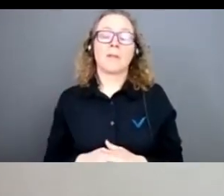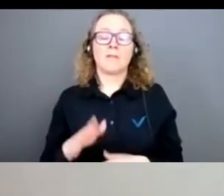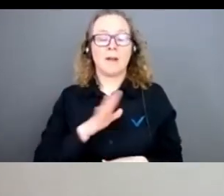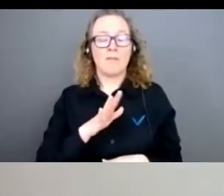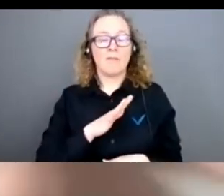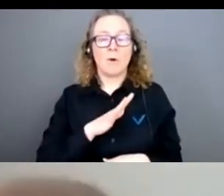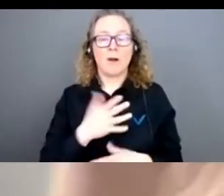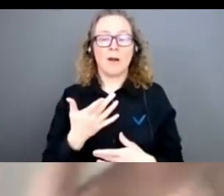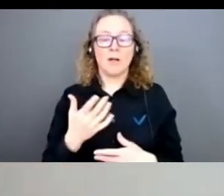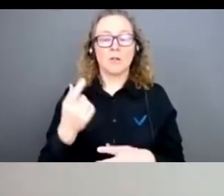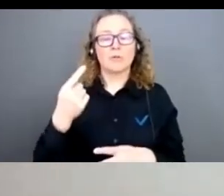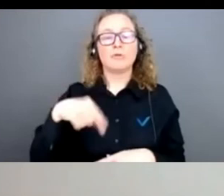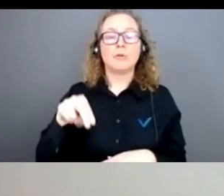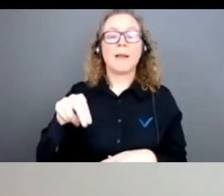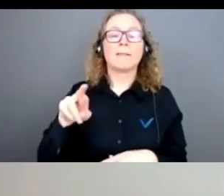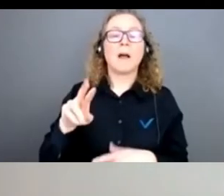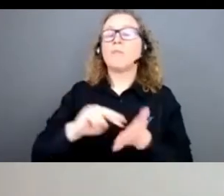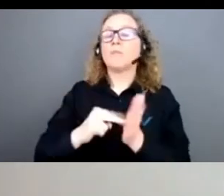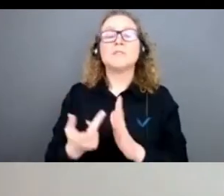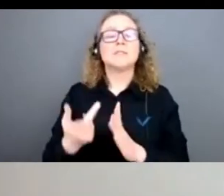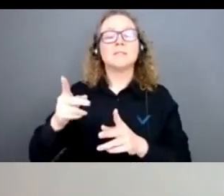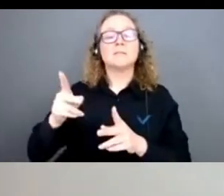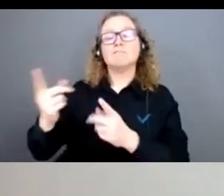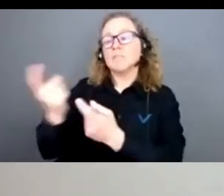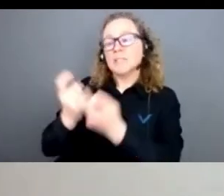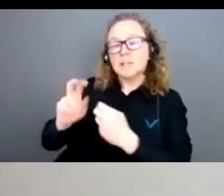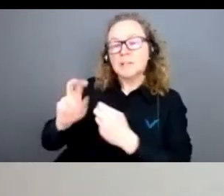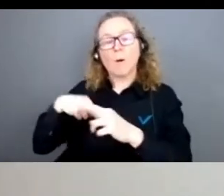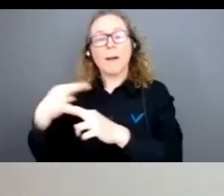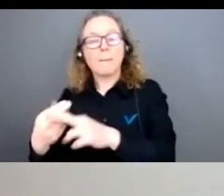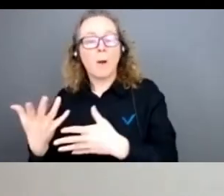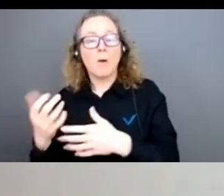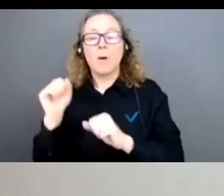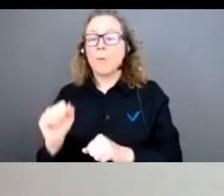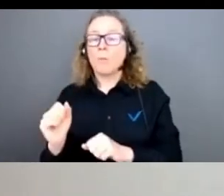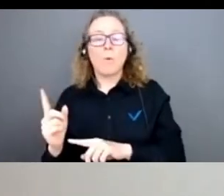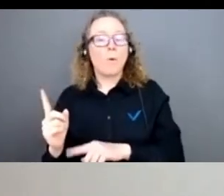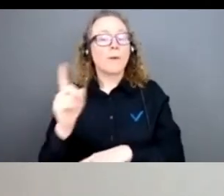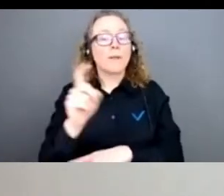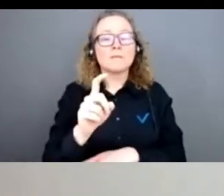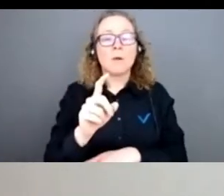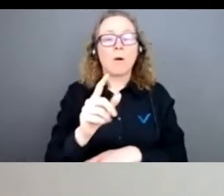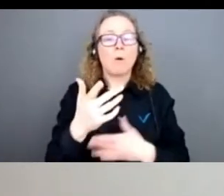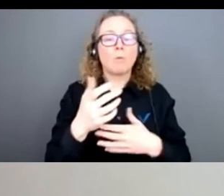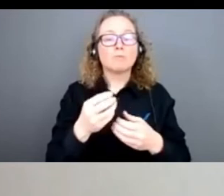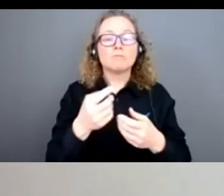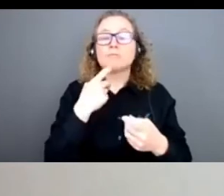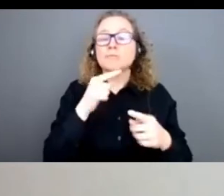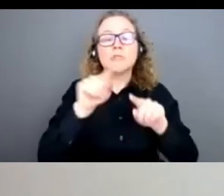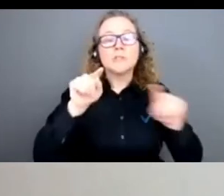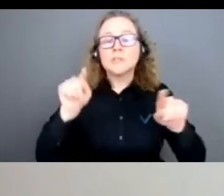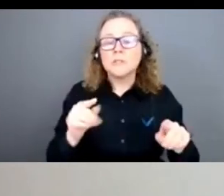Q&R, questions du public qui pourraient être adressées soit à l'ensemble des intervenants, soit à une personne en